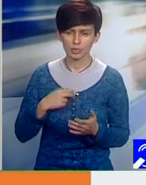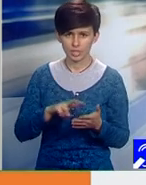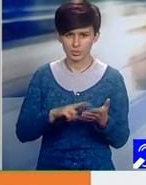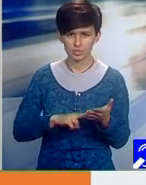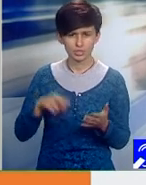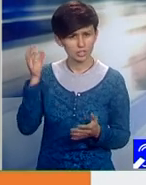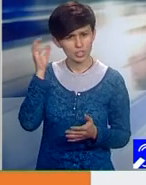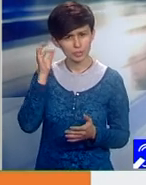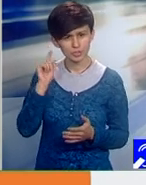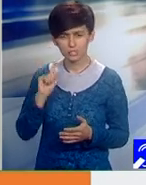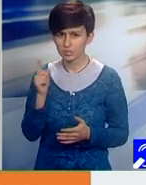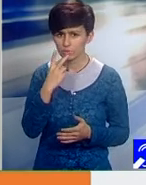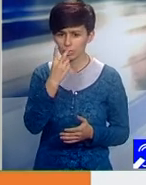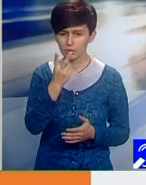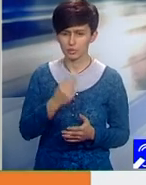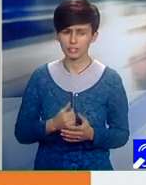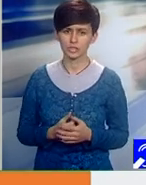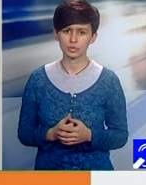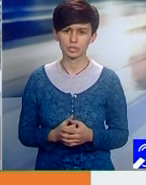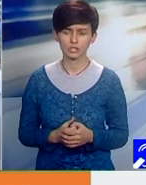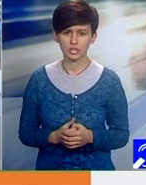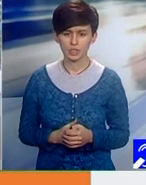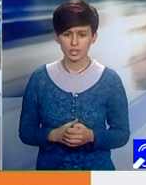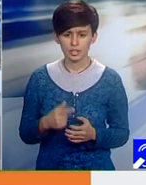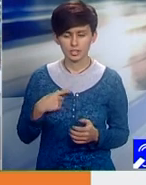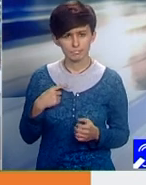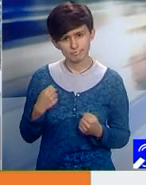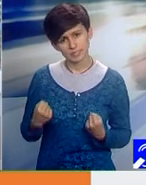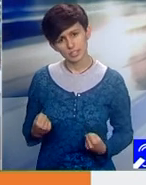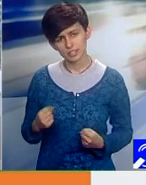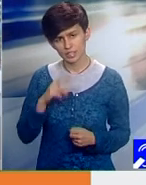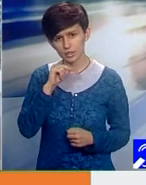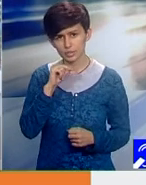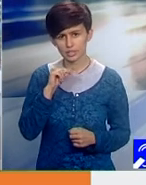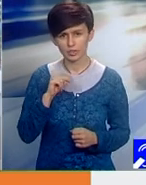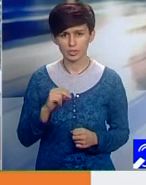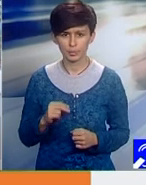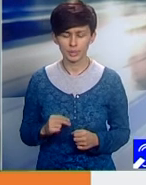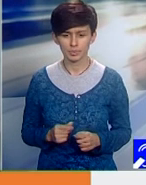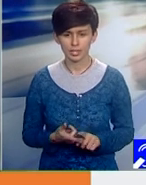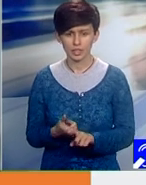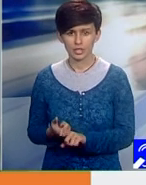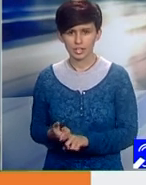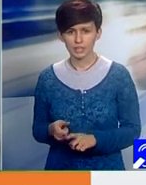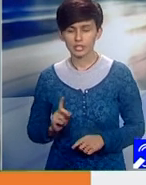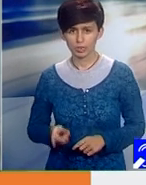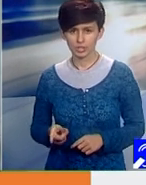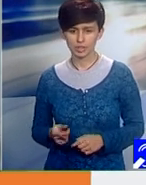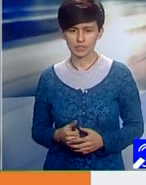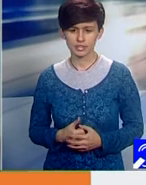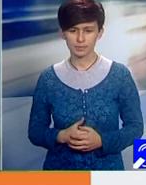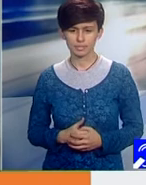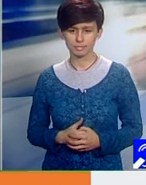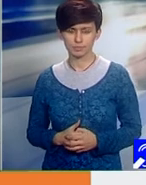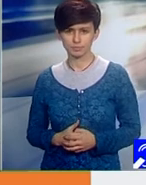ce îi spun, nu am văzut conținut ordonanță, deci e destul de greu să vorbim pe seama ordonanță, dar... Așa, la prima